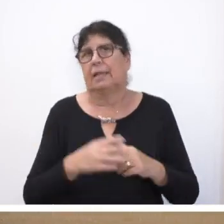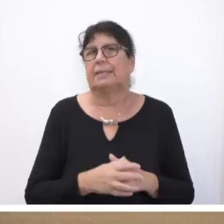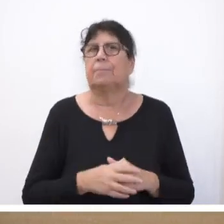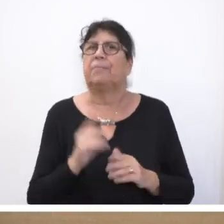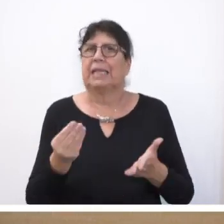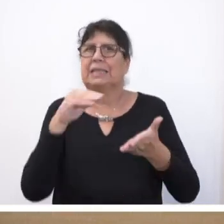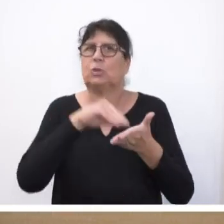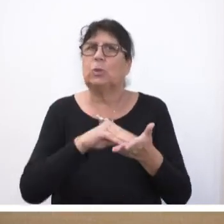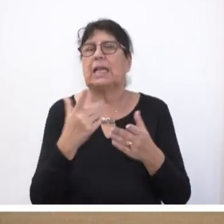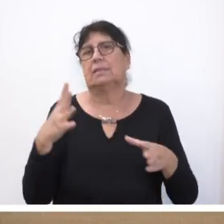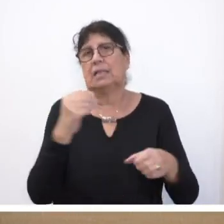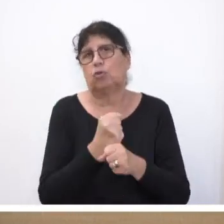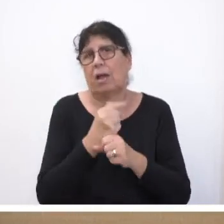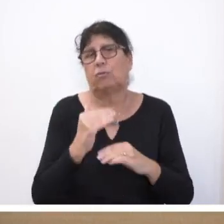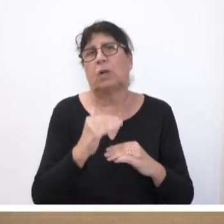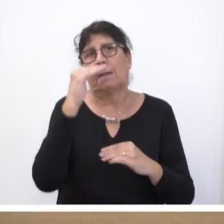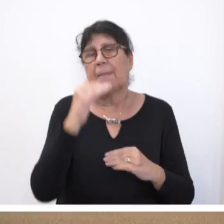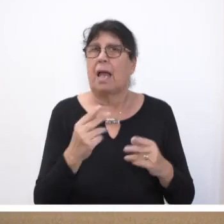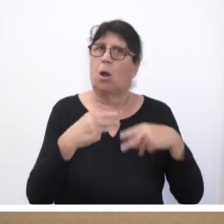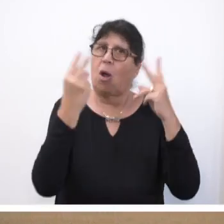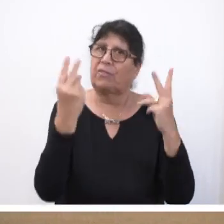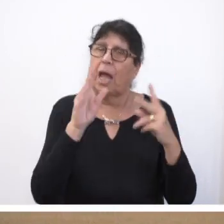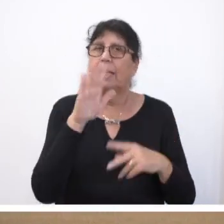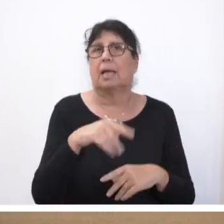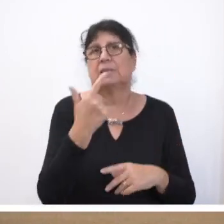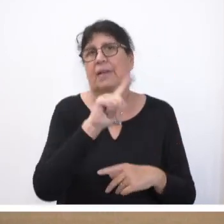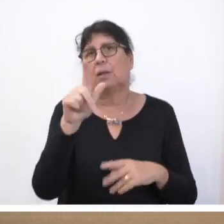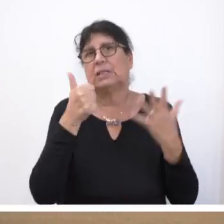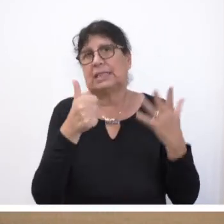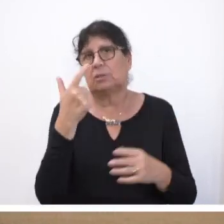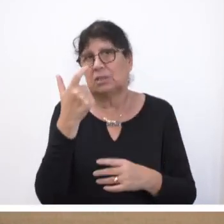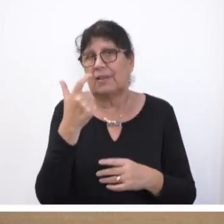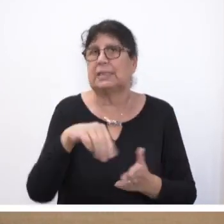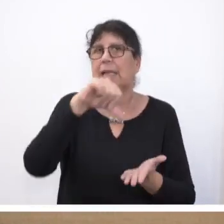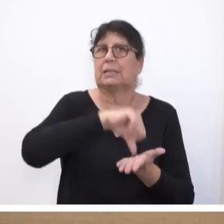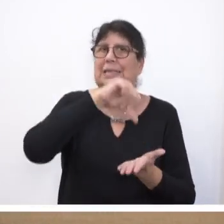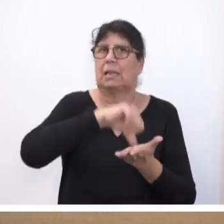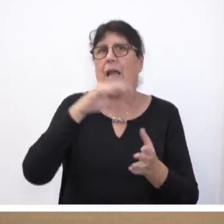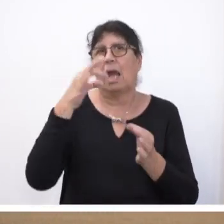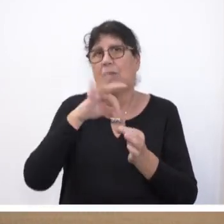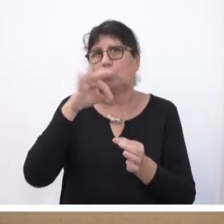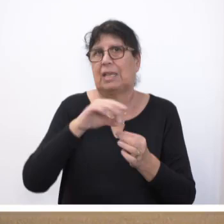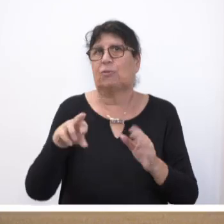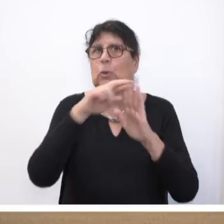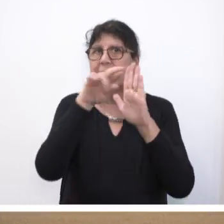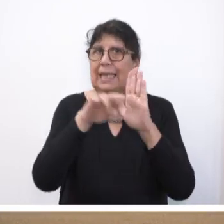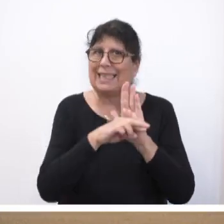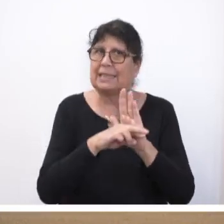Zusätzlich wird die Schaffung von mehr Transparenz ab dem Jahr 2026 ein zentrales Stiftungsregister mit